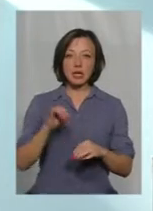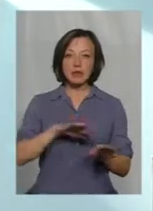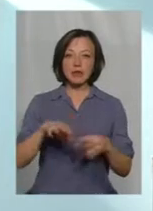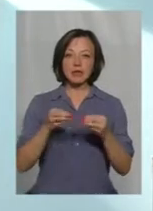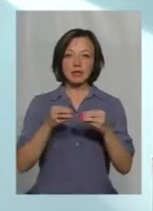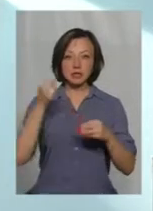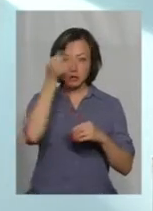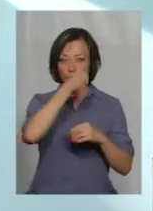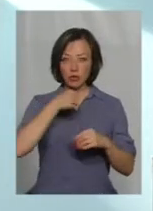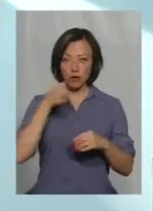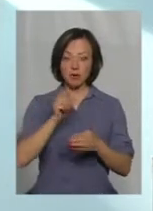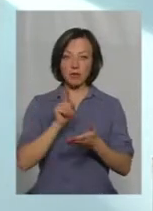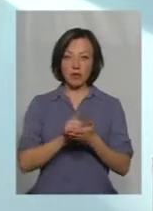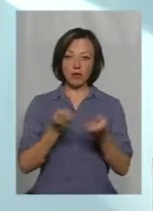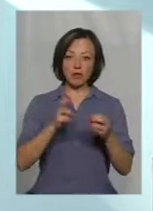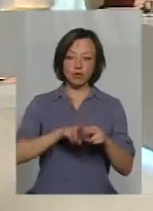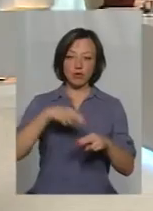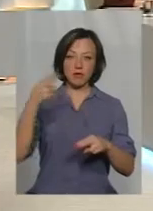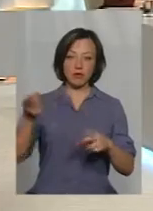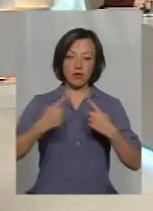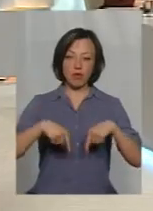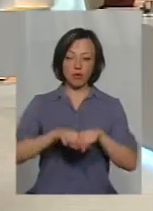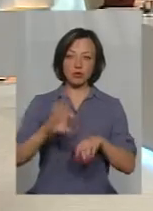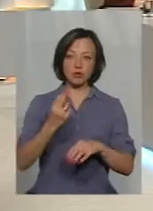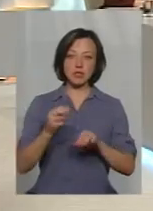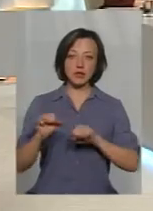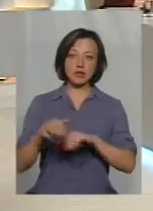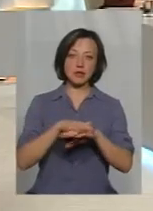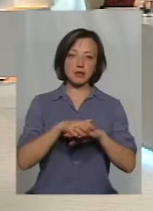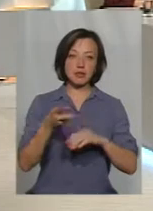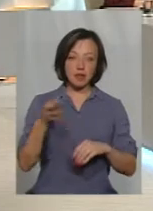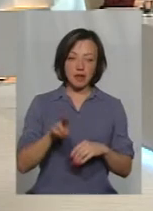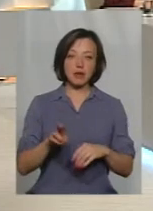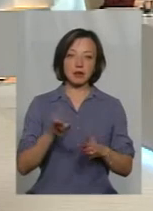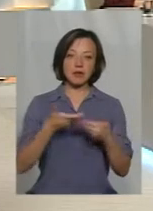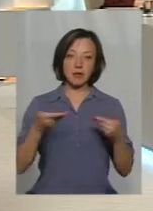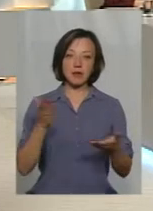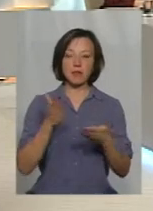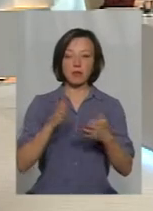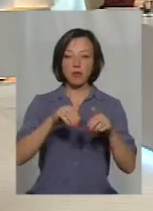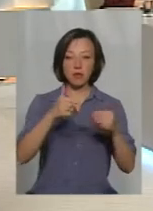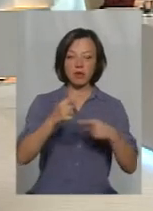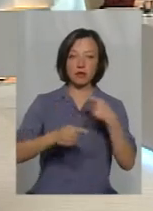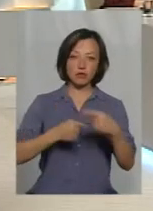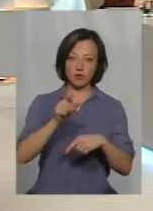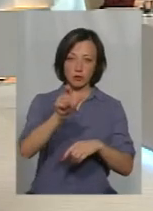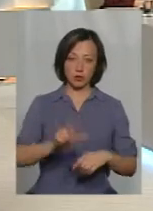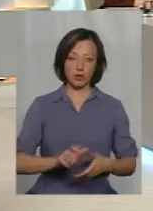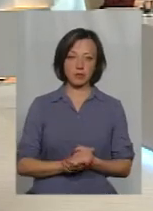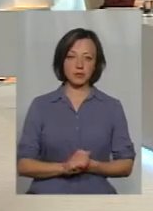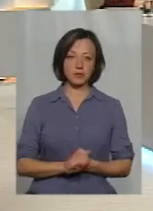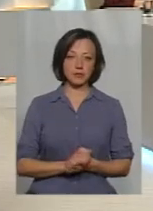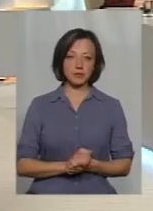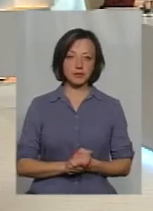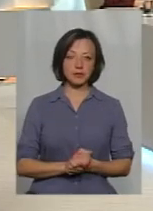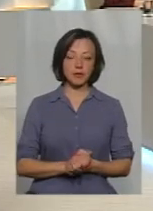10 років. Тобто він мав просто повертатися в органи соціального захисту населення і ми мали пропонувати наступні особі